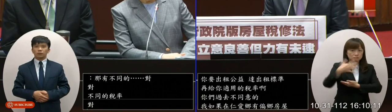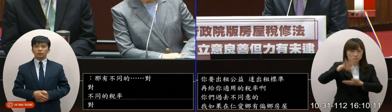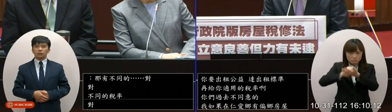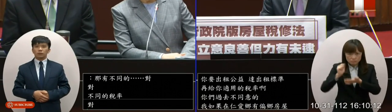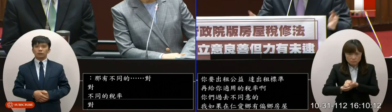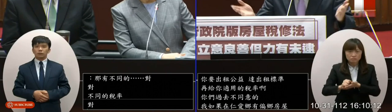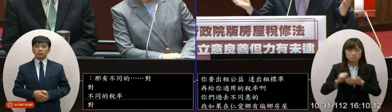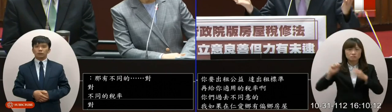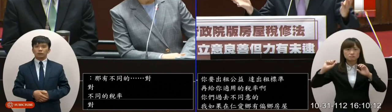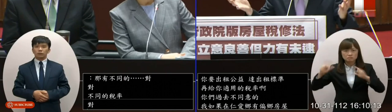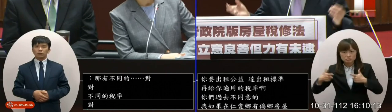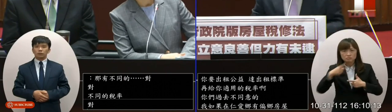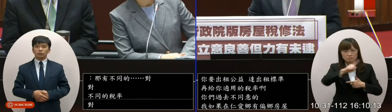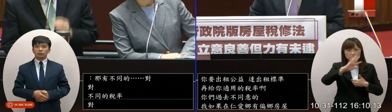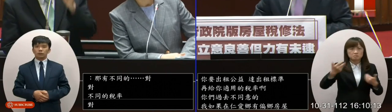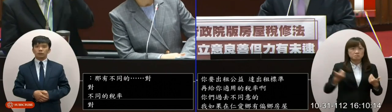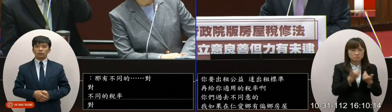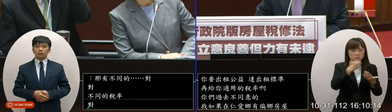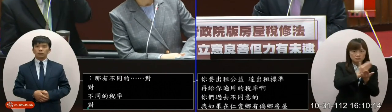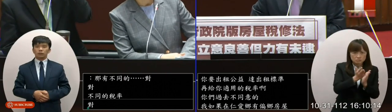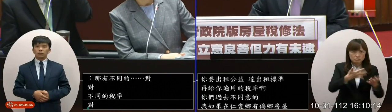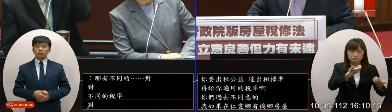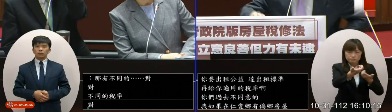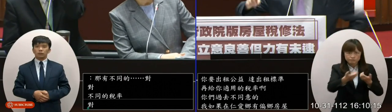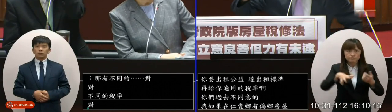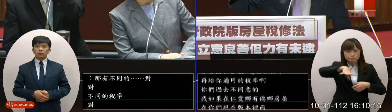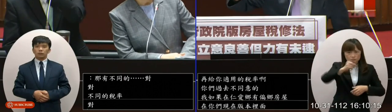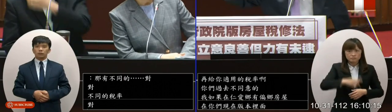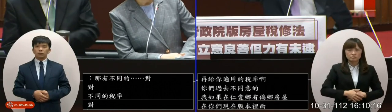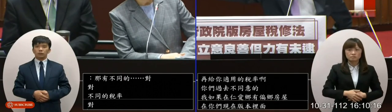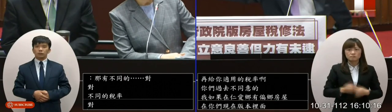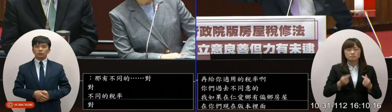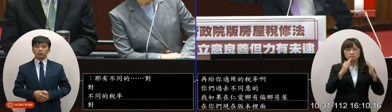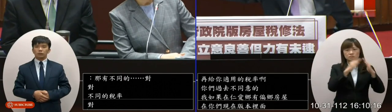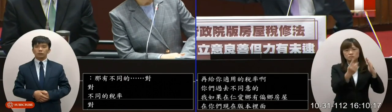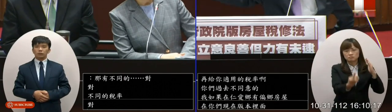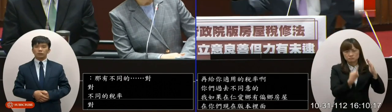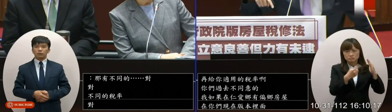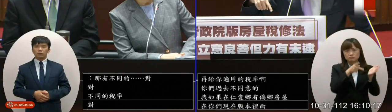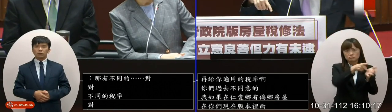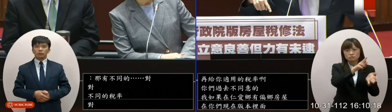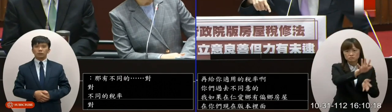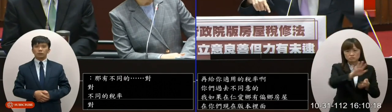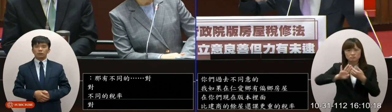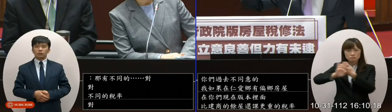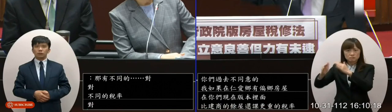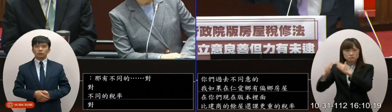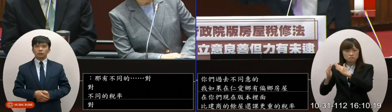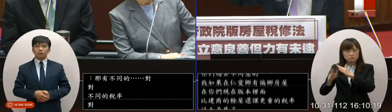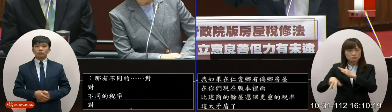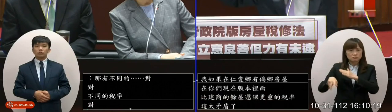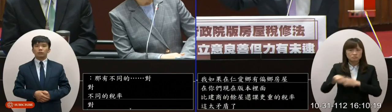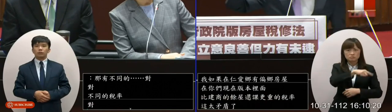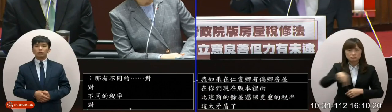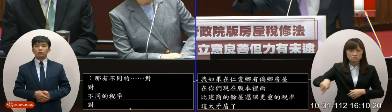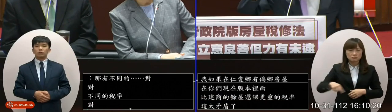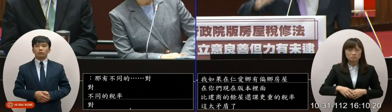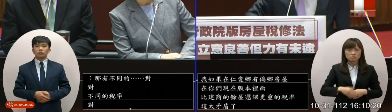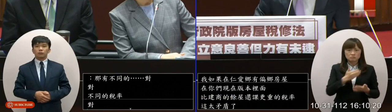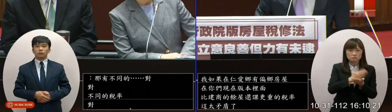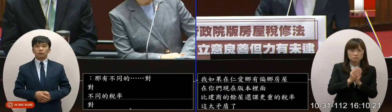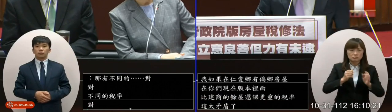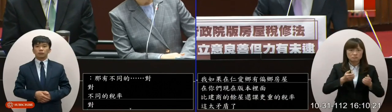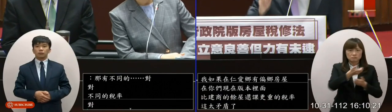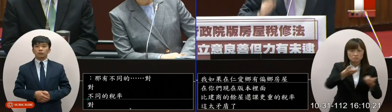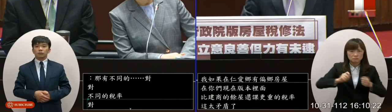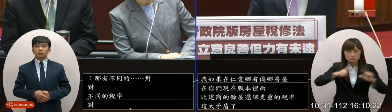狀況一你很複雜先不法動全身耶一個房屋是有效出租跟其他房屋這個跑來跑去不同類的時候